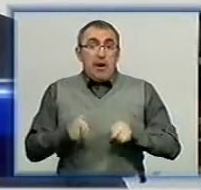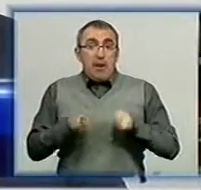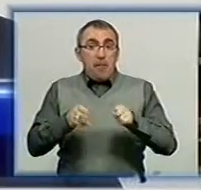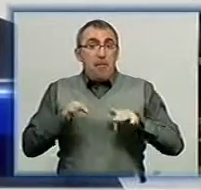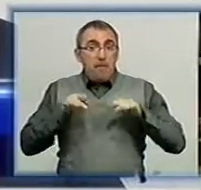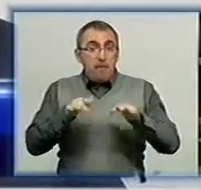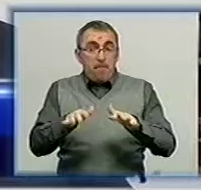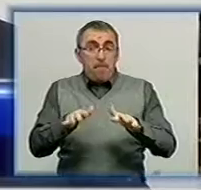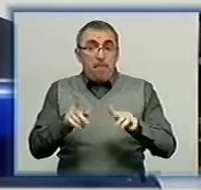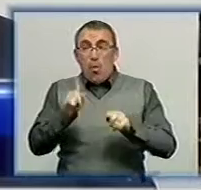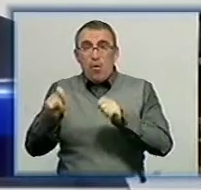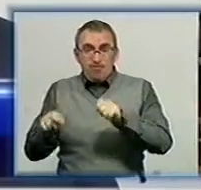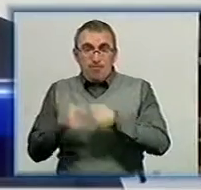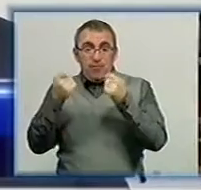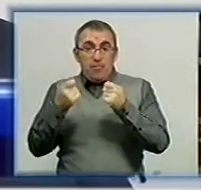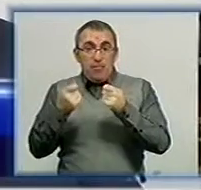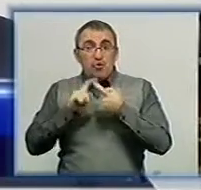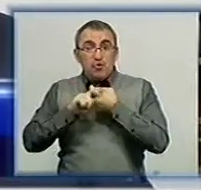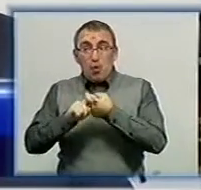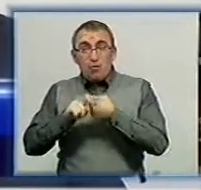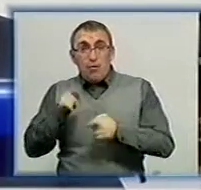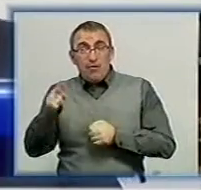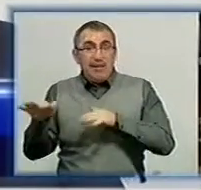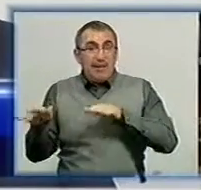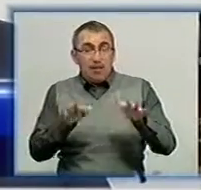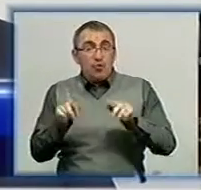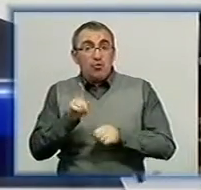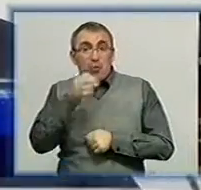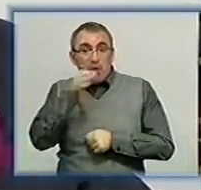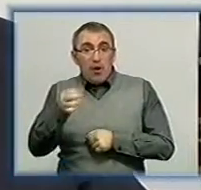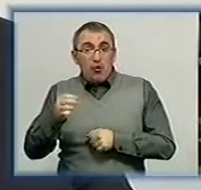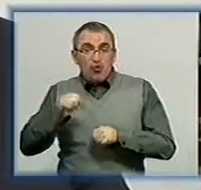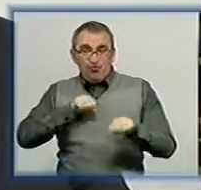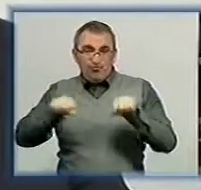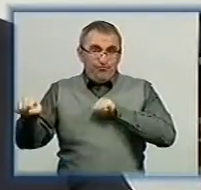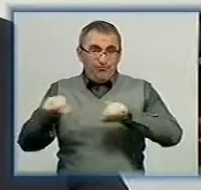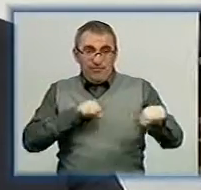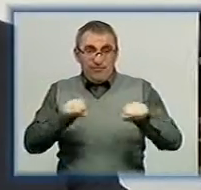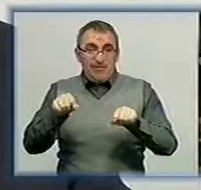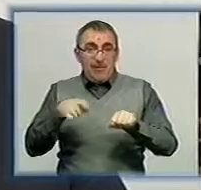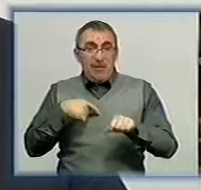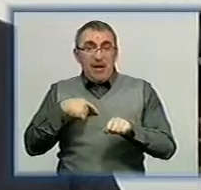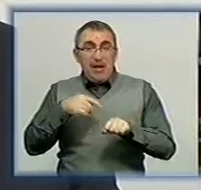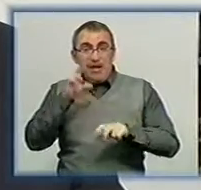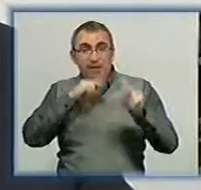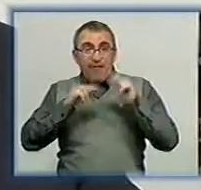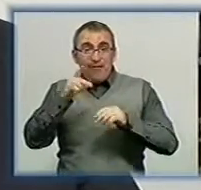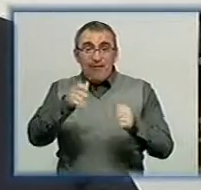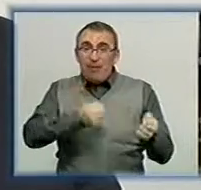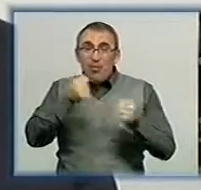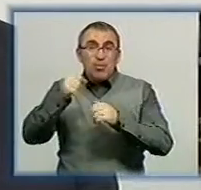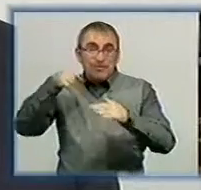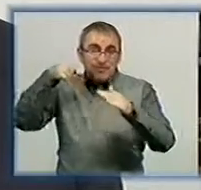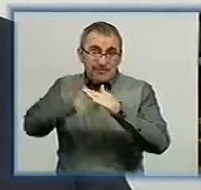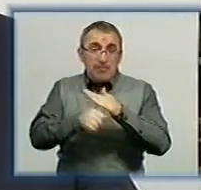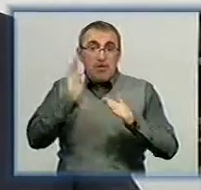стосовно перевищення повноваження. Стосовно дій, про які я вже сказав, що штовханина, тобто там мене намагалися десь витягнути, затягнути,